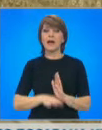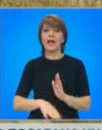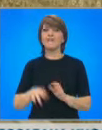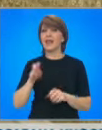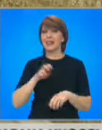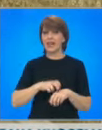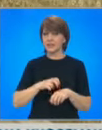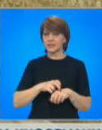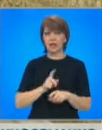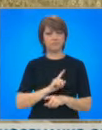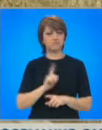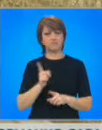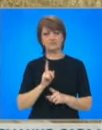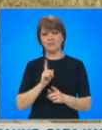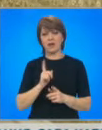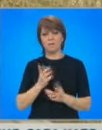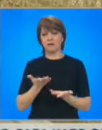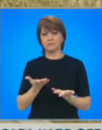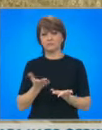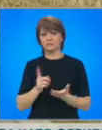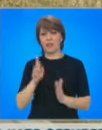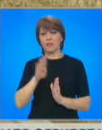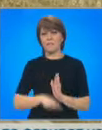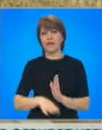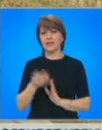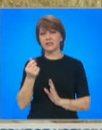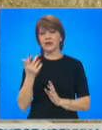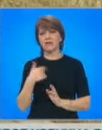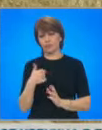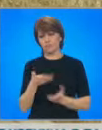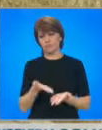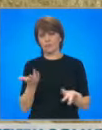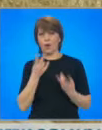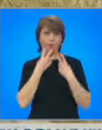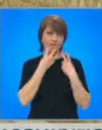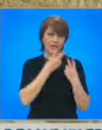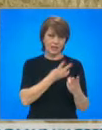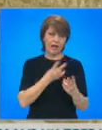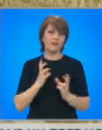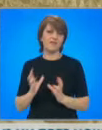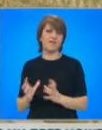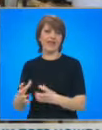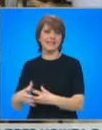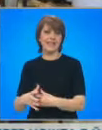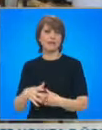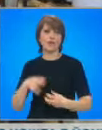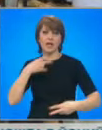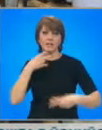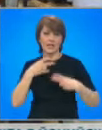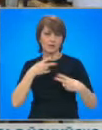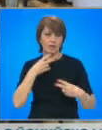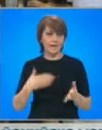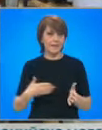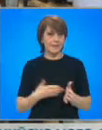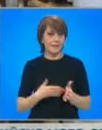ДДС по никакъв начин няма да намали цената. Това го видяхме вече с сектора на ресторантьорството. Заради